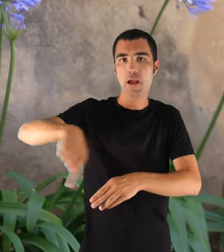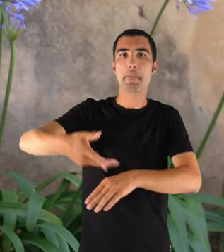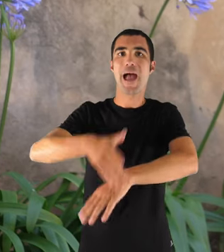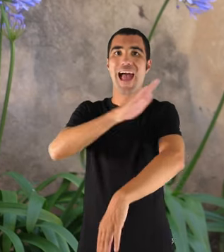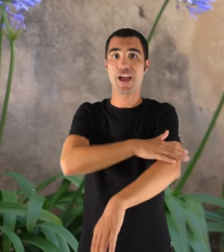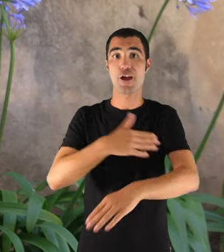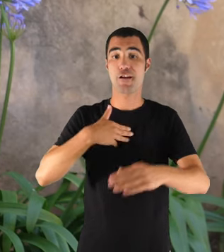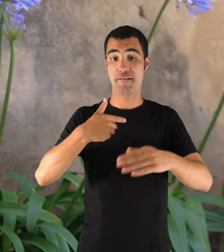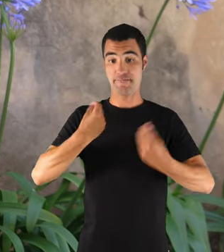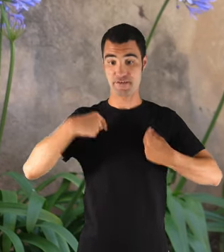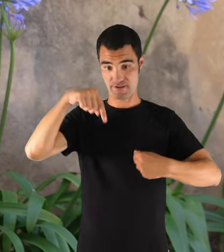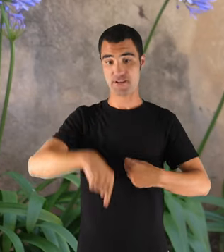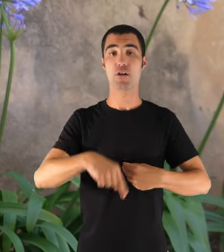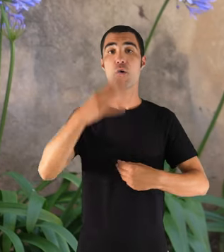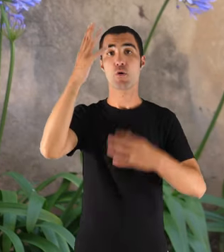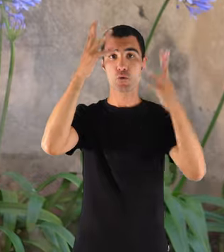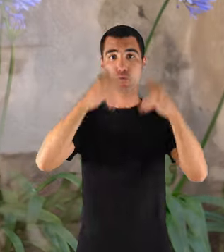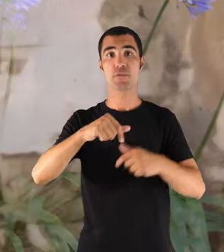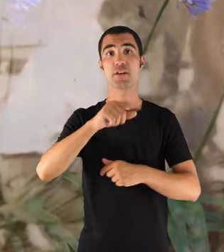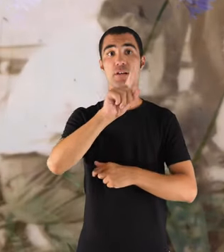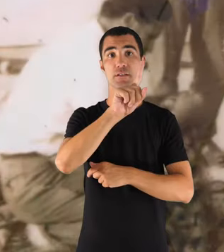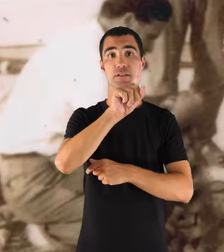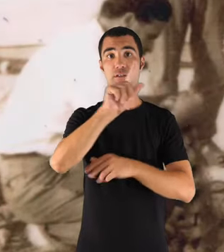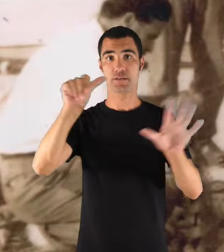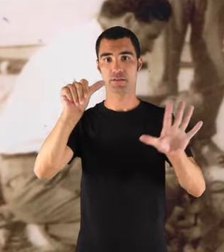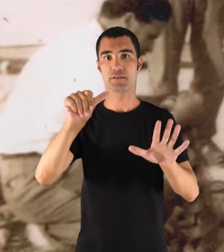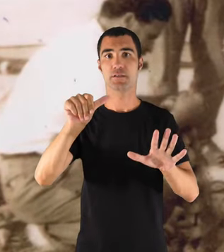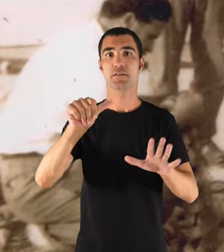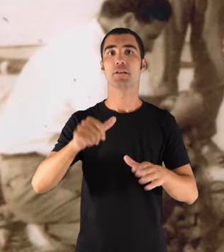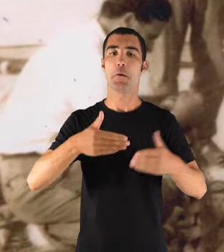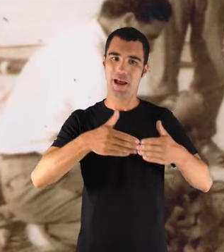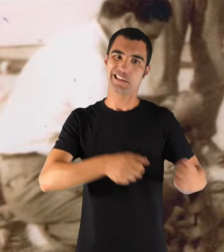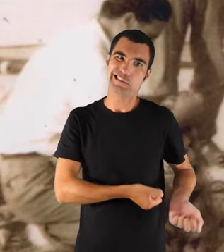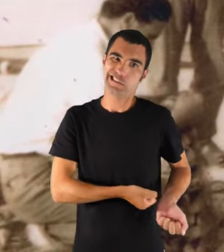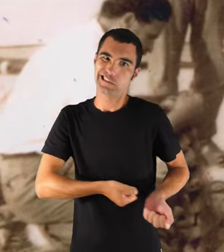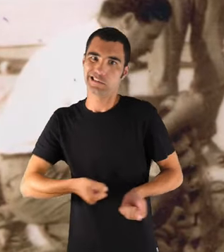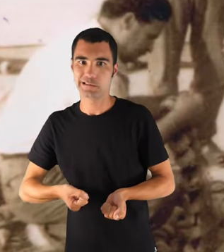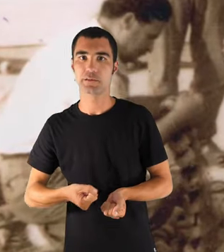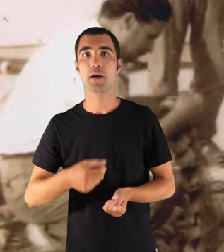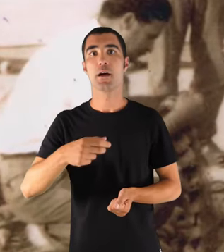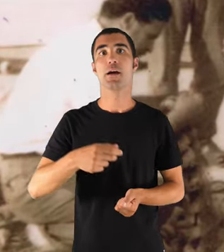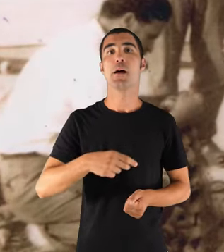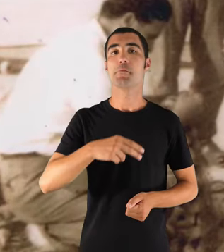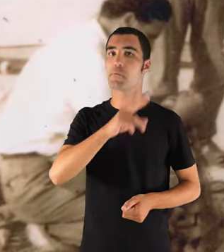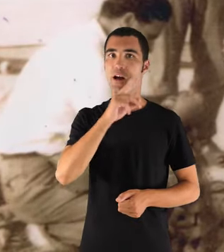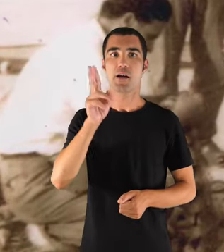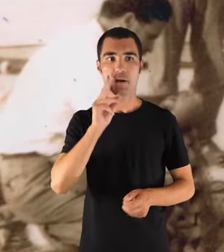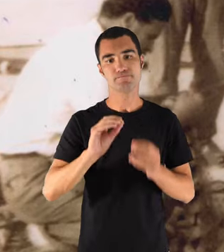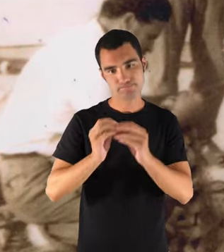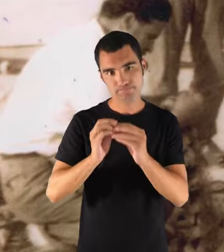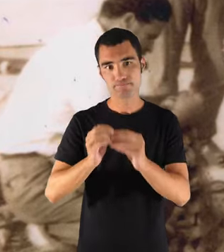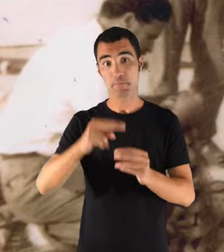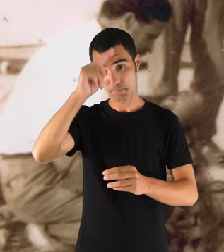que vivíem en el número 16, a la barca. Mo'n mare sempre havia de dur pa, perquè mon pare quan